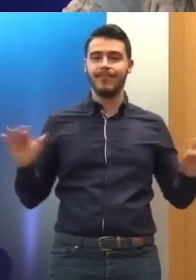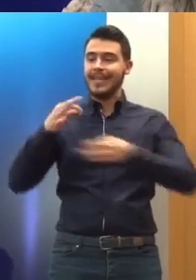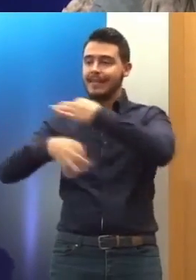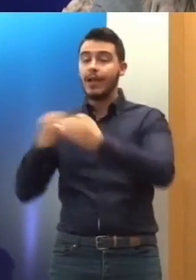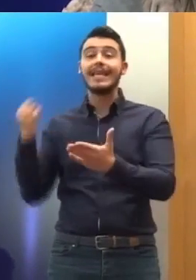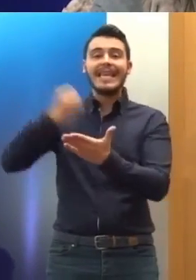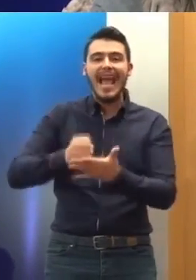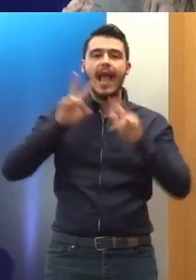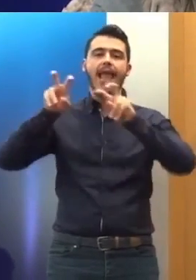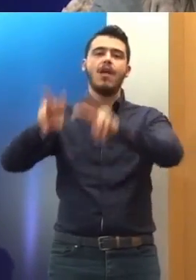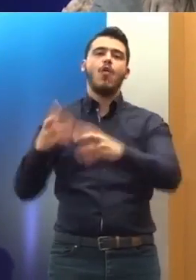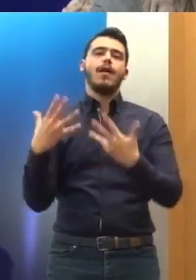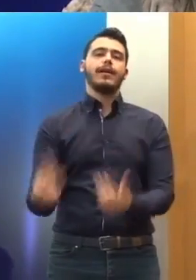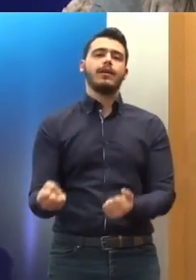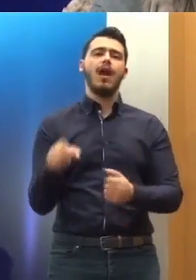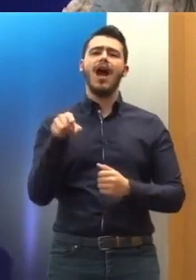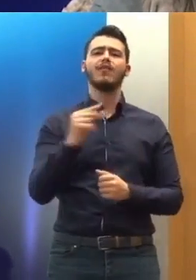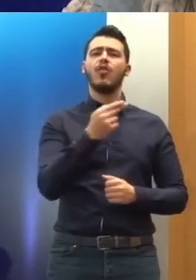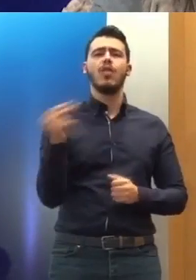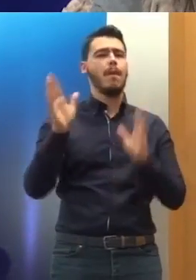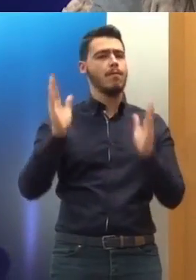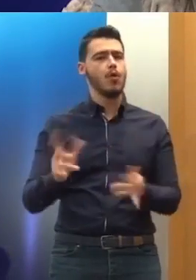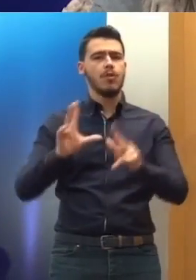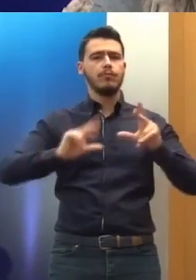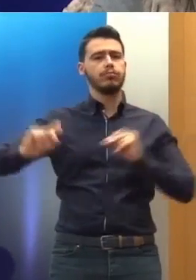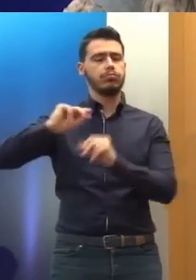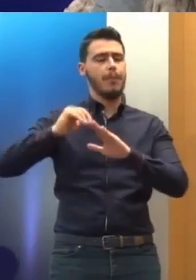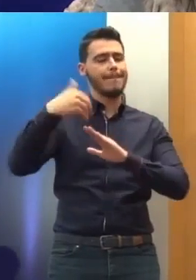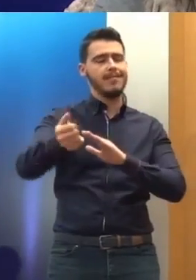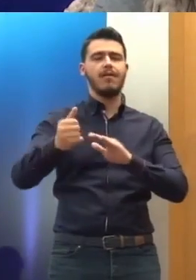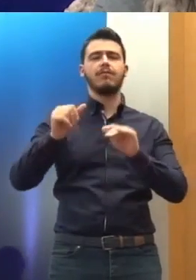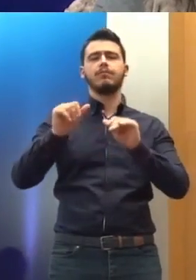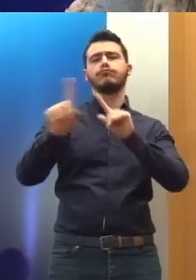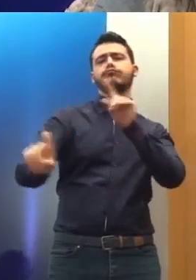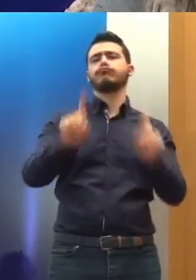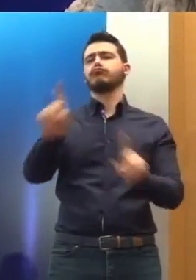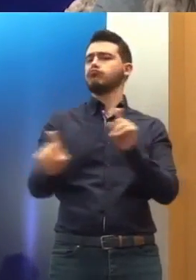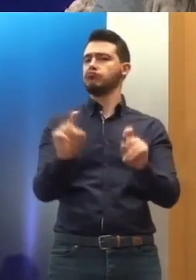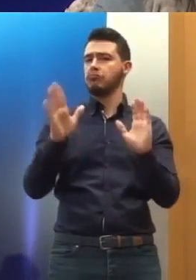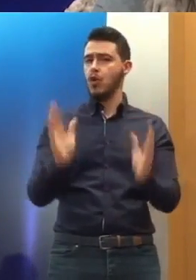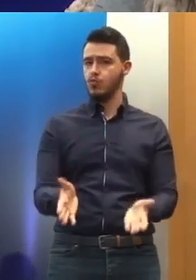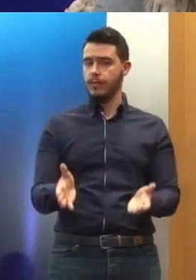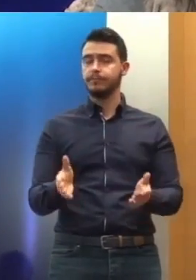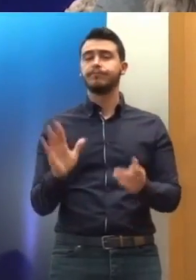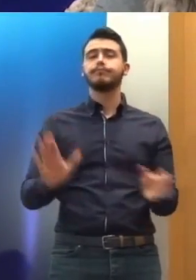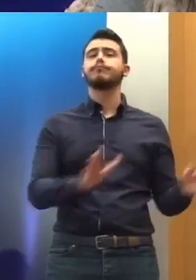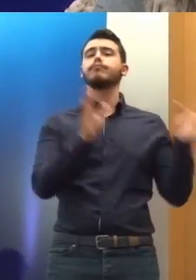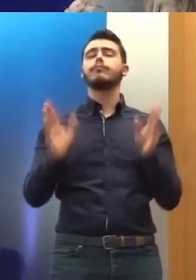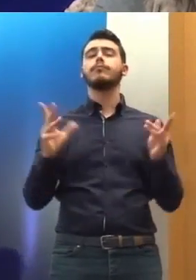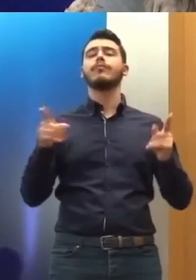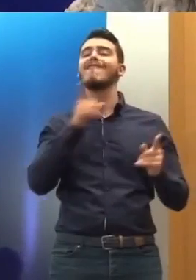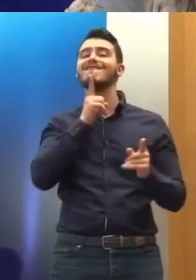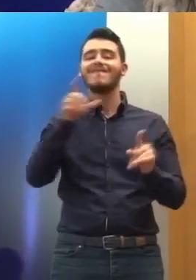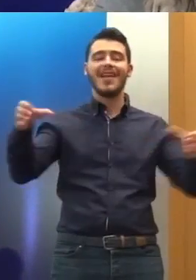Αλλά μπορούμε να συζητήσουμε και αυτό στη συζήτηση. Θα πρέπει να πω, λοιπόν, ότι οι σχέσεις της Επιτροπής και της Ελλάδας έχουν